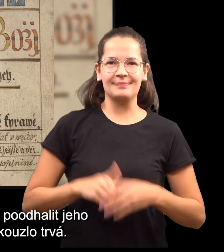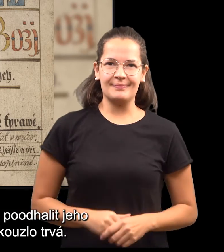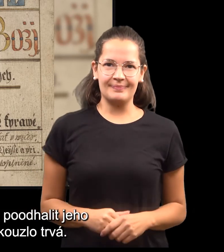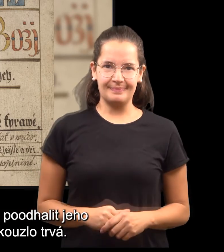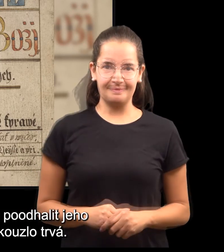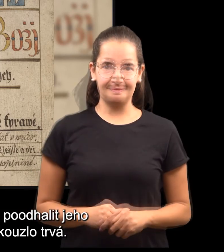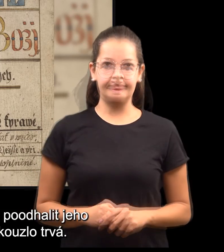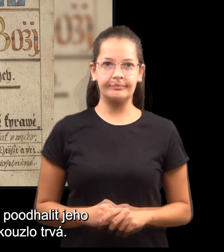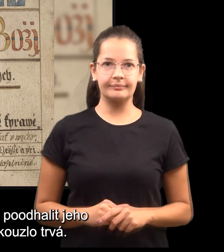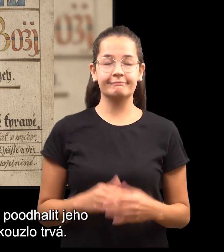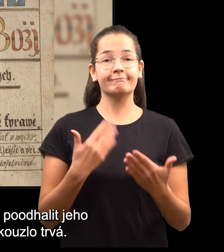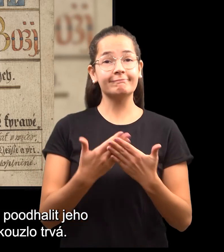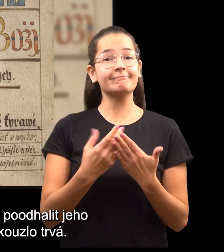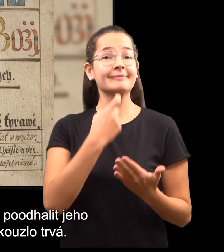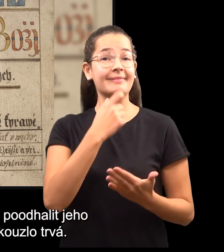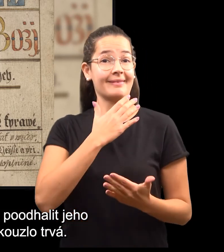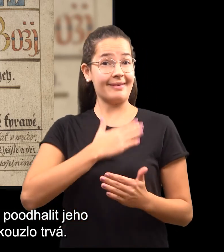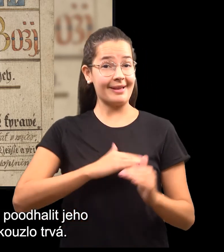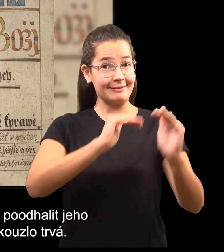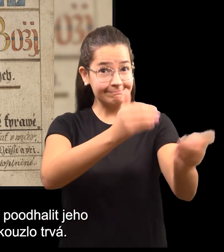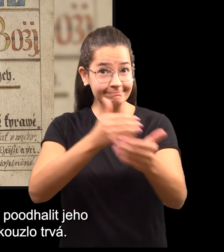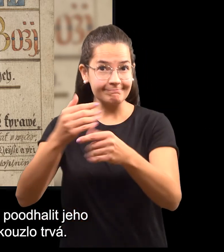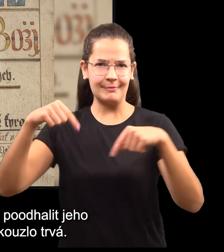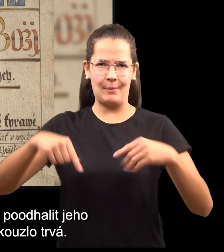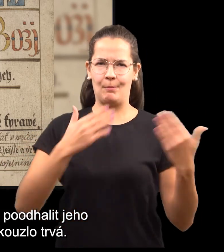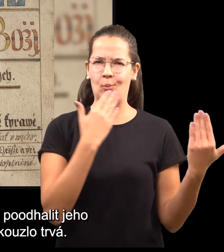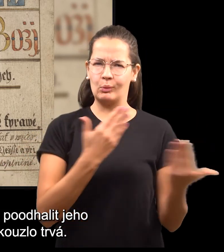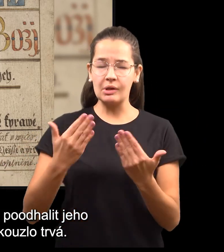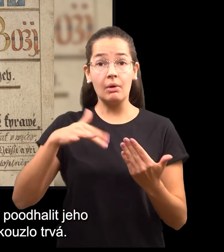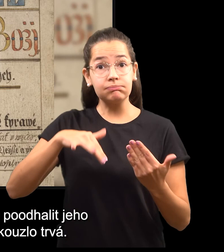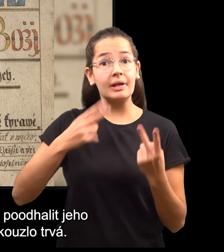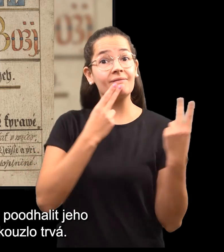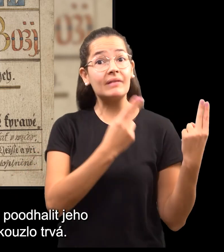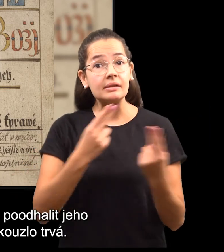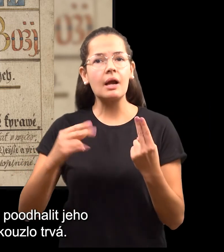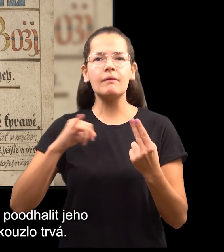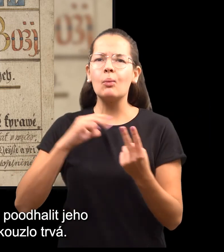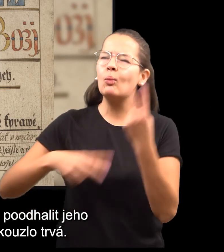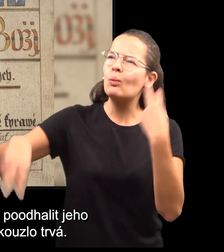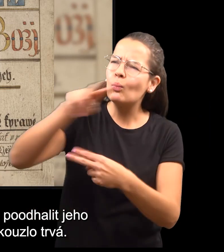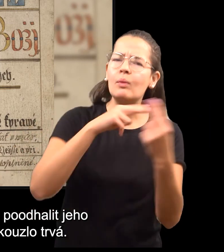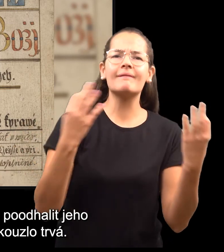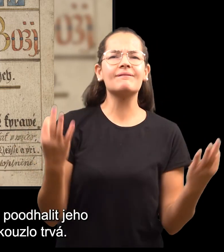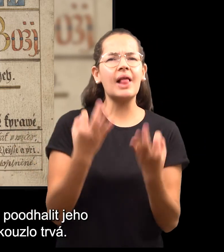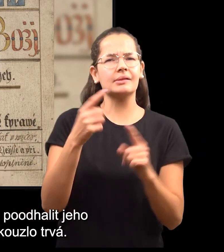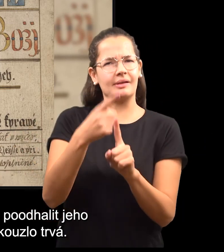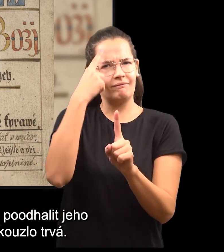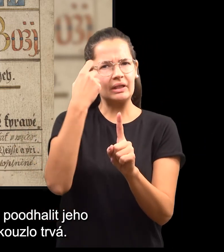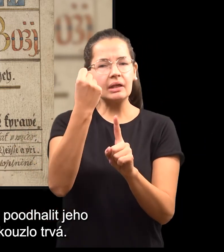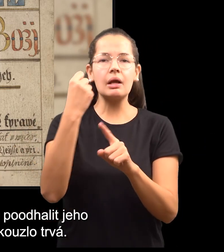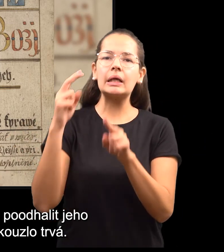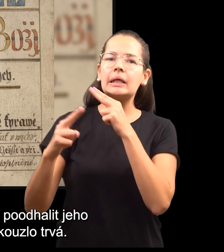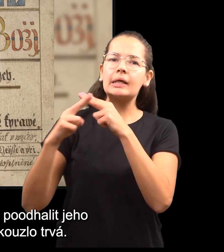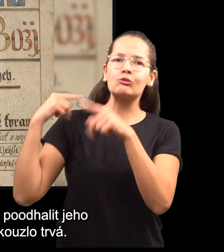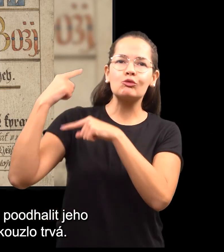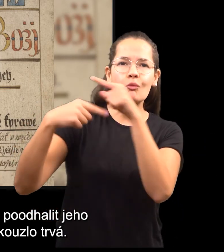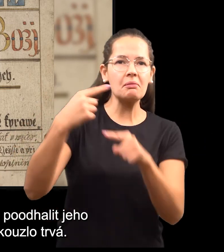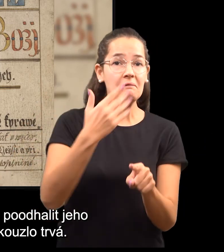Přijďte do letohrádku Kinských poodhalit jeho obrysy a přesvědčit se, že kouzlo trvá.